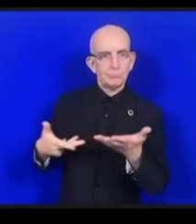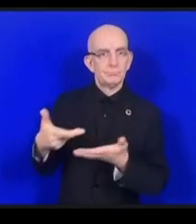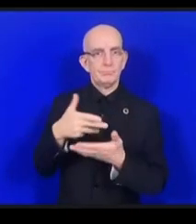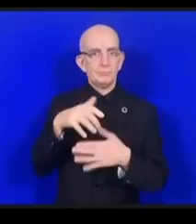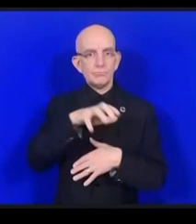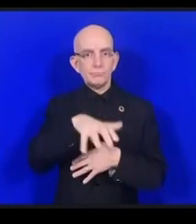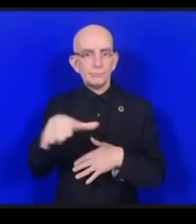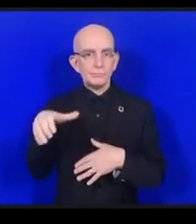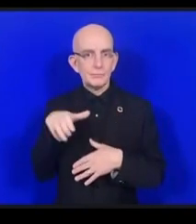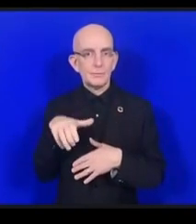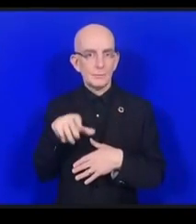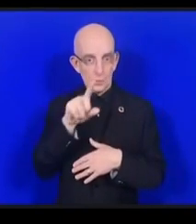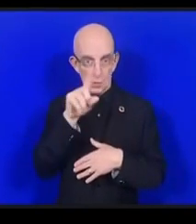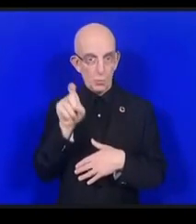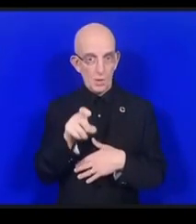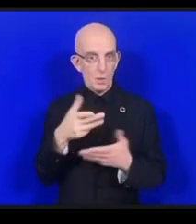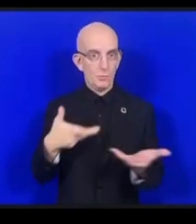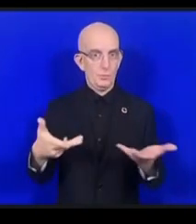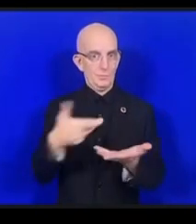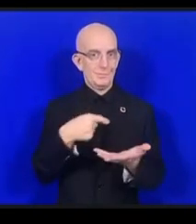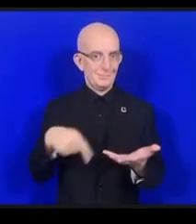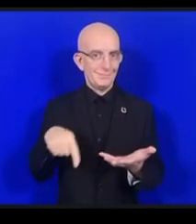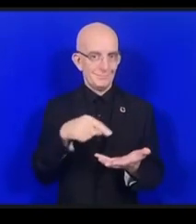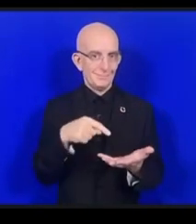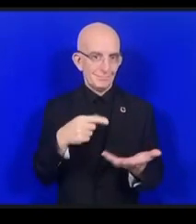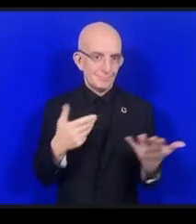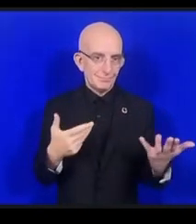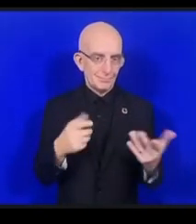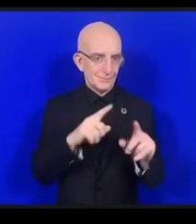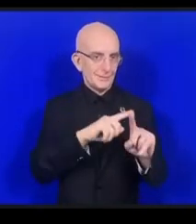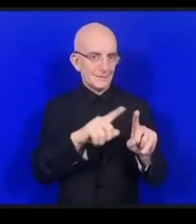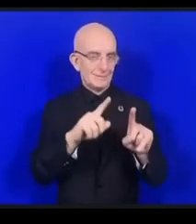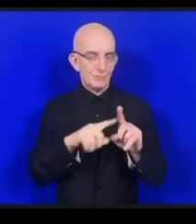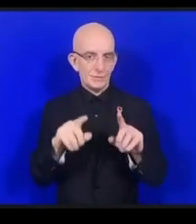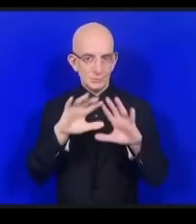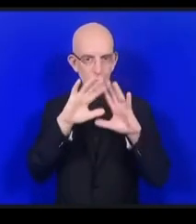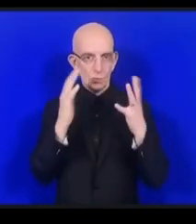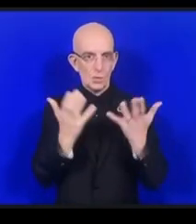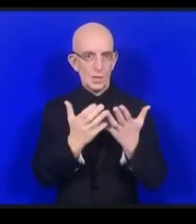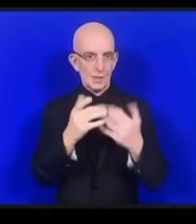nous voulons travailler ensemble pour le bien commun